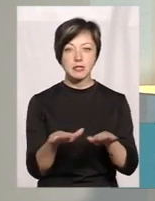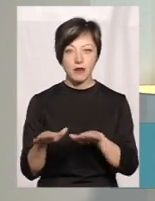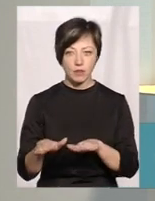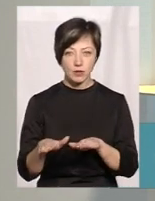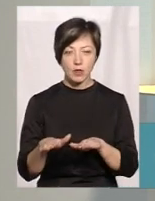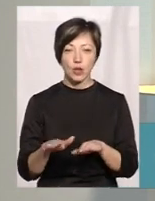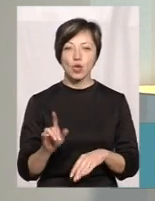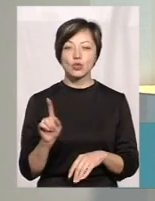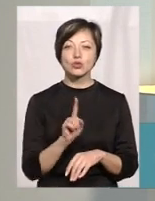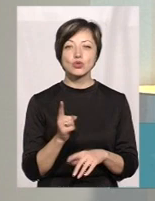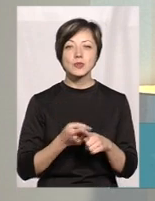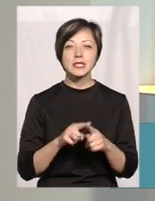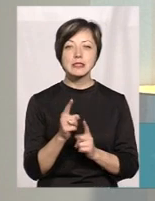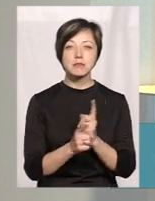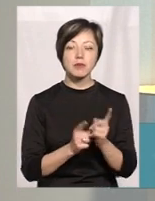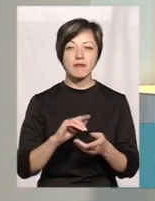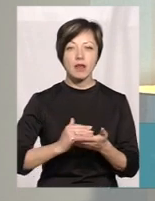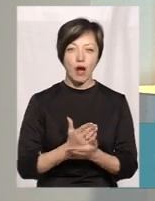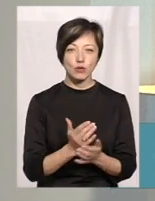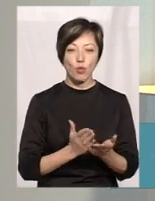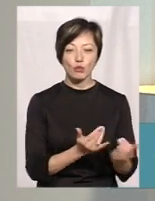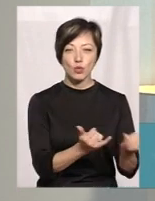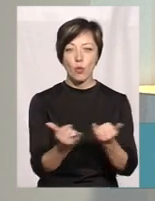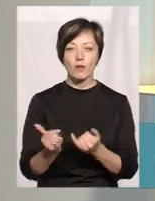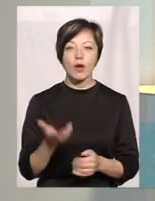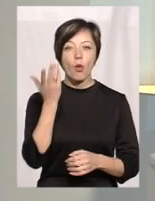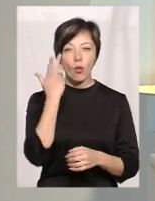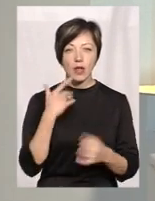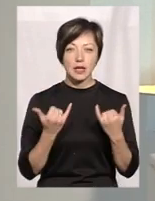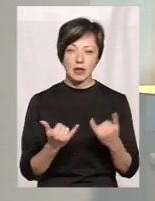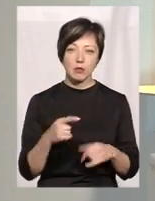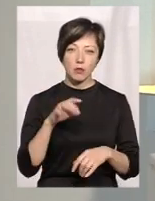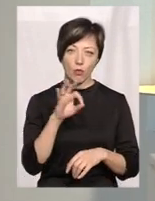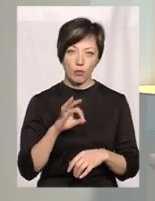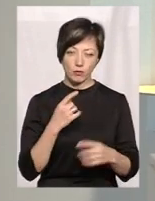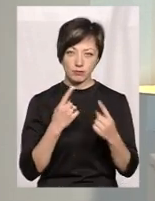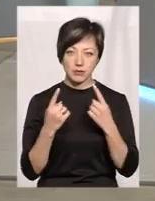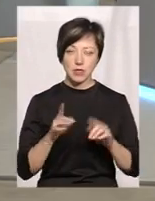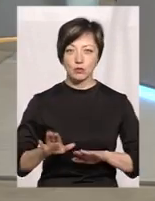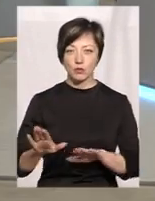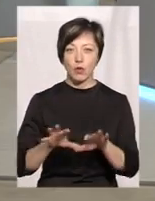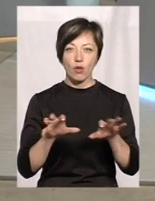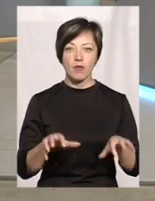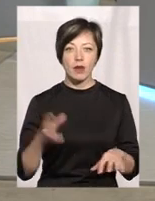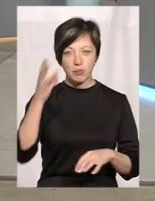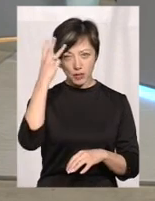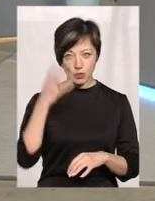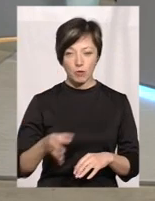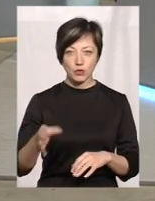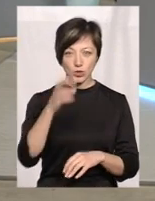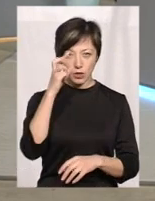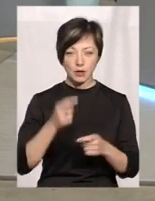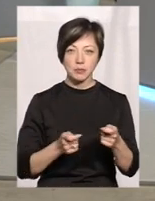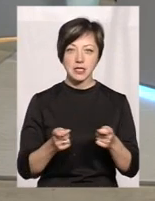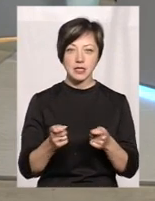Що вони змінять у якості обслуговування і коли? Нині про це говоримо із заступником голови Хмельницької обласної державної